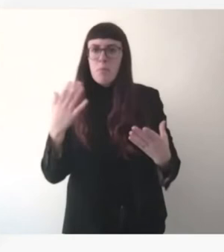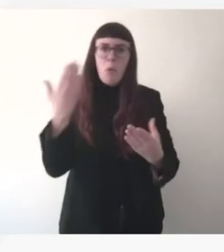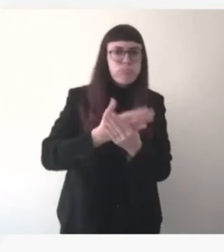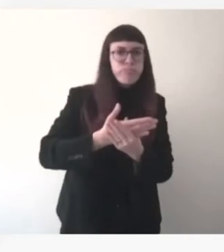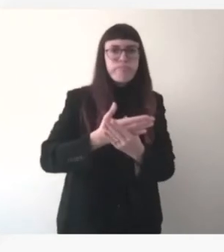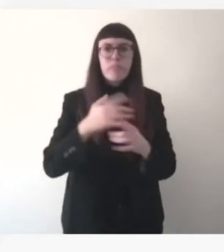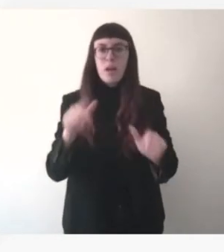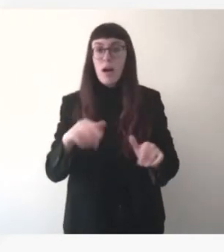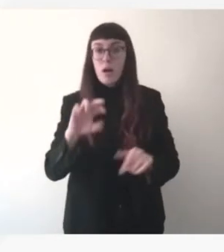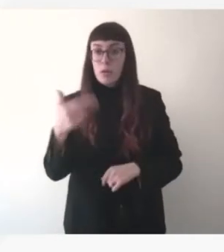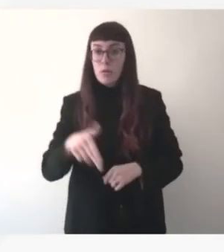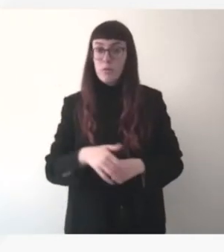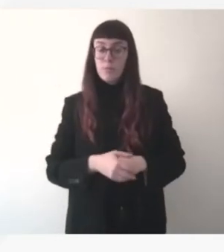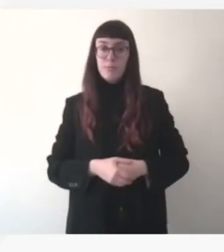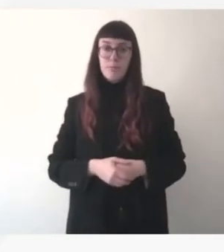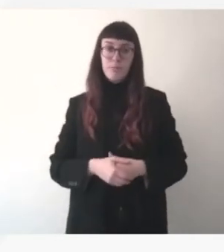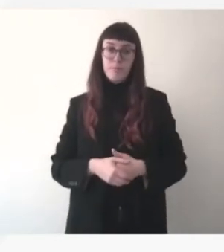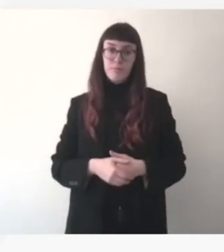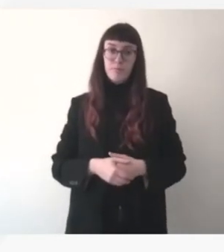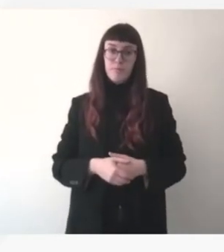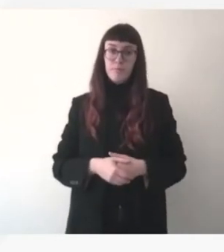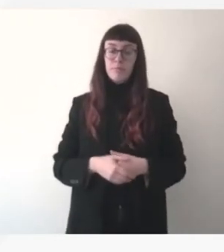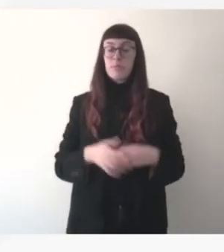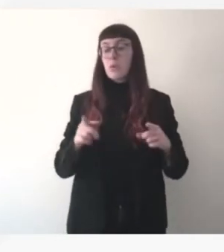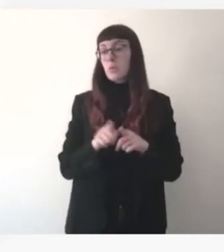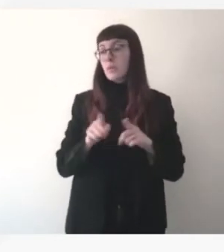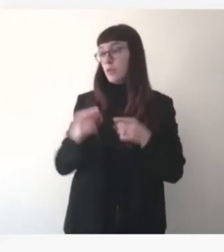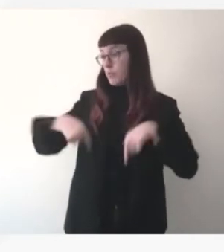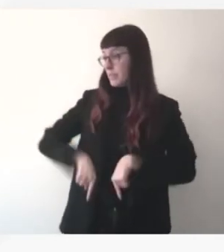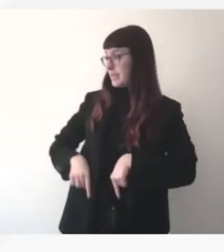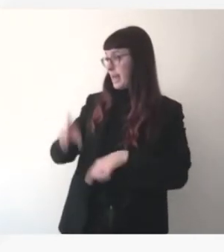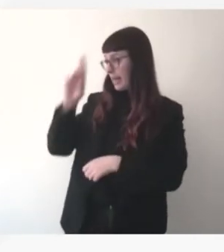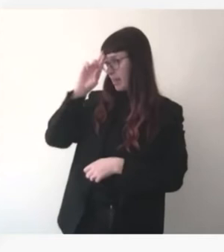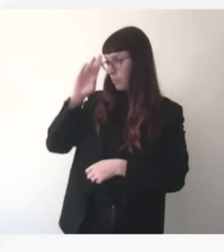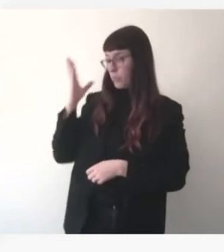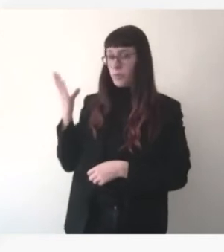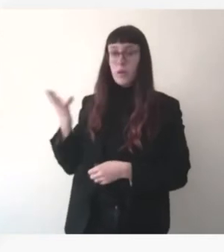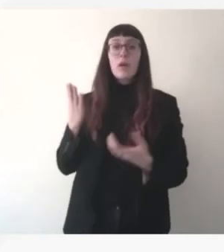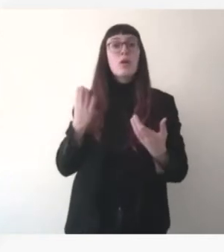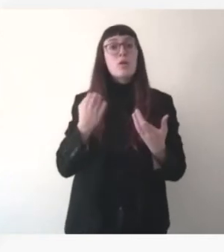en matière de cyber, il y a le zéro garanti, ça n'existe pas. On le voit partout, dans tous les pays,